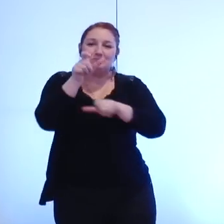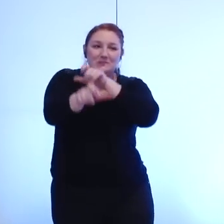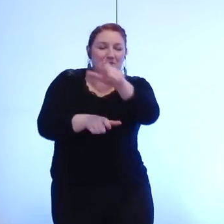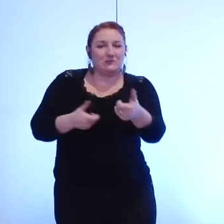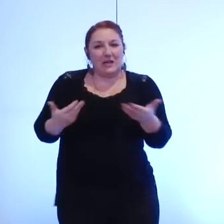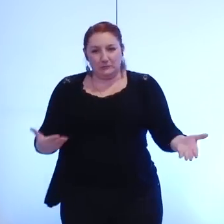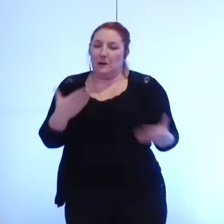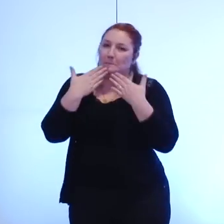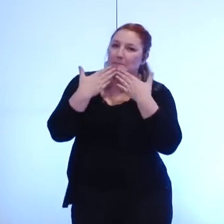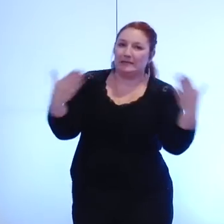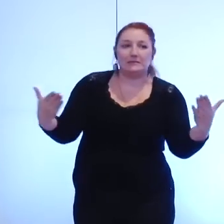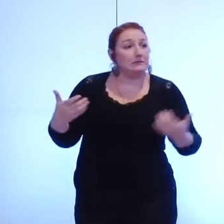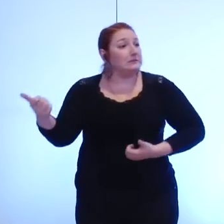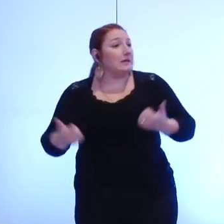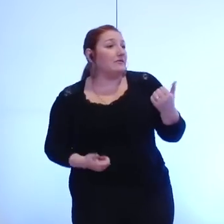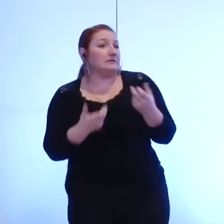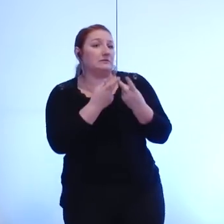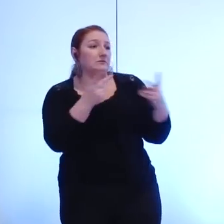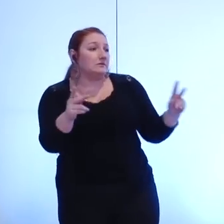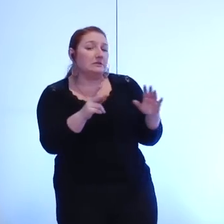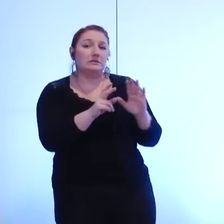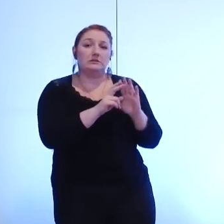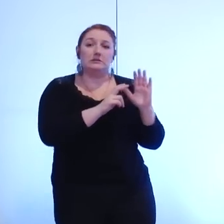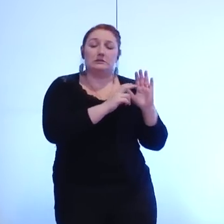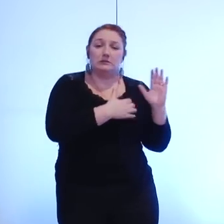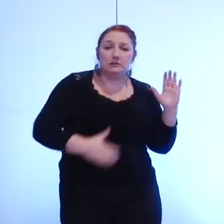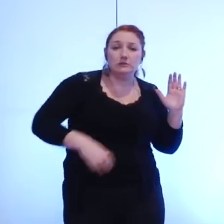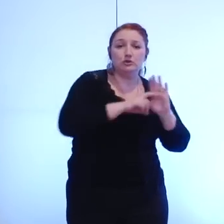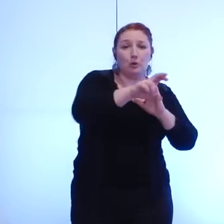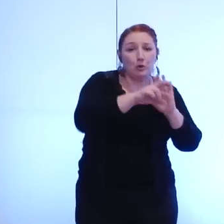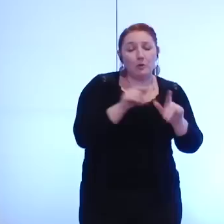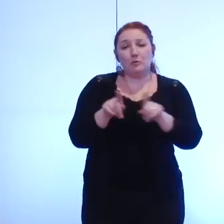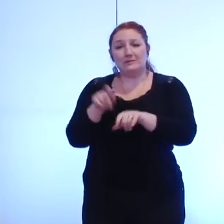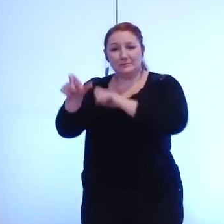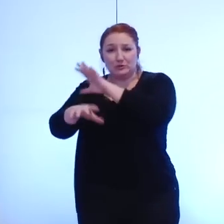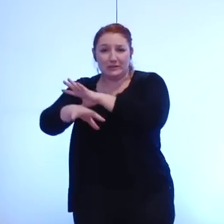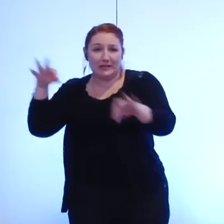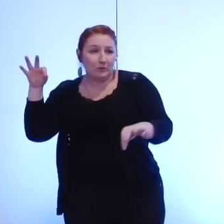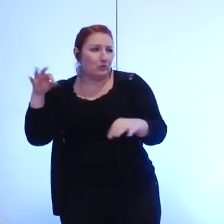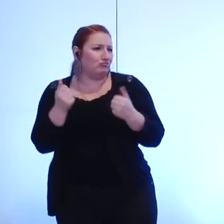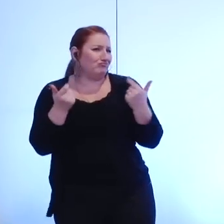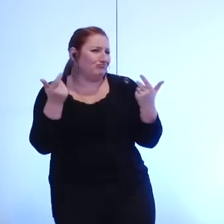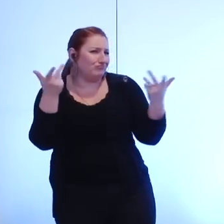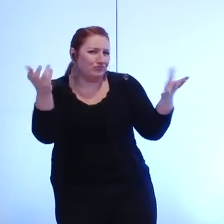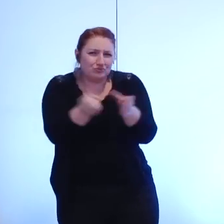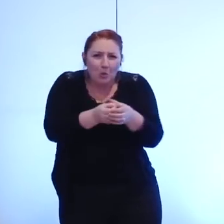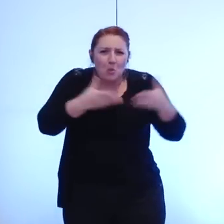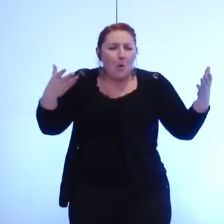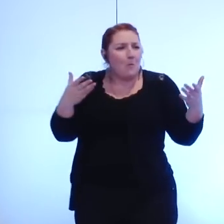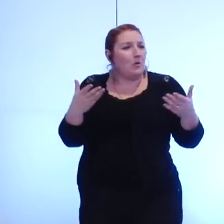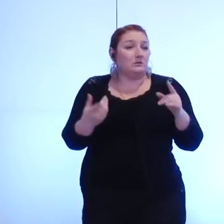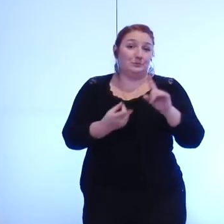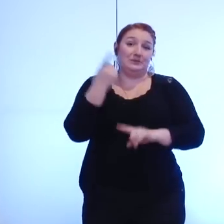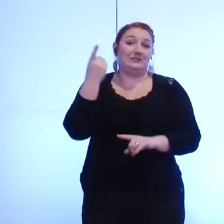notamment les services de la ville et les élus, qui se sont mobilisés nombreux, et passés, et je pense ici particulièrement aux membres de l'équipe